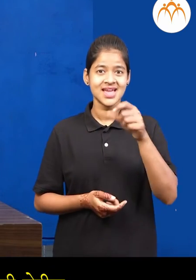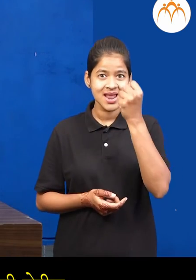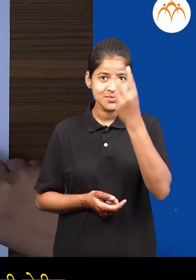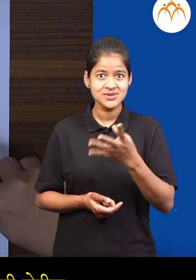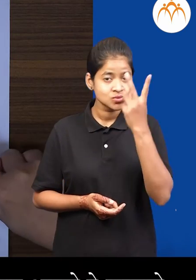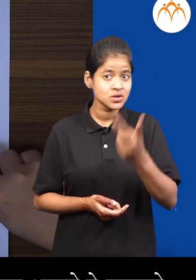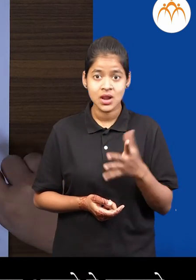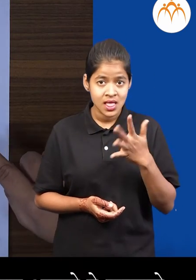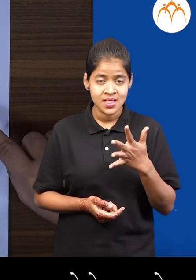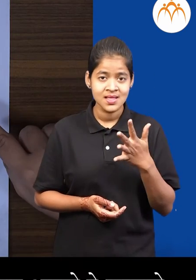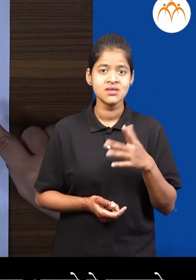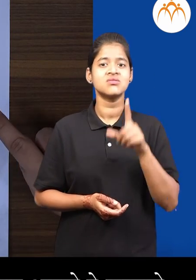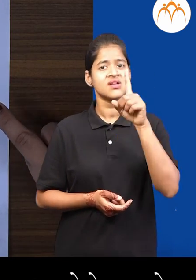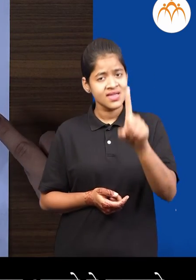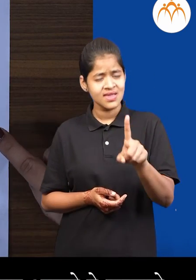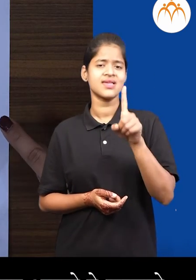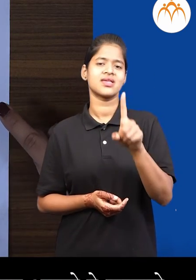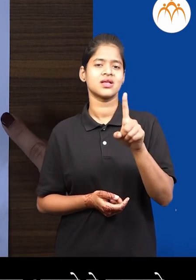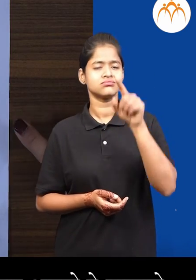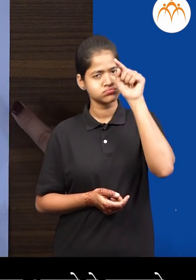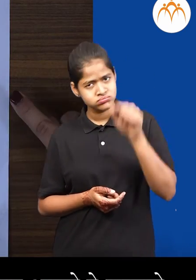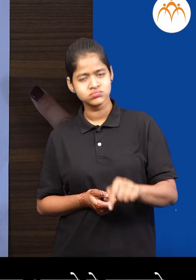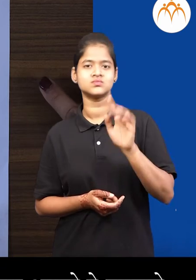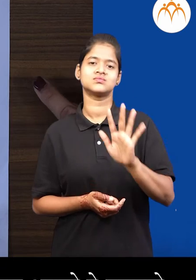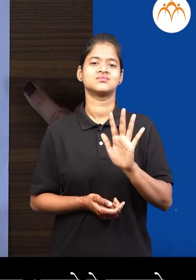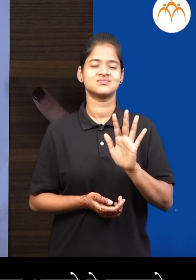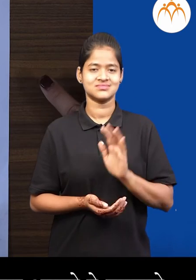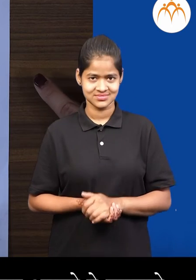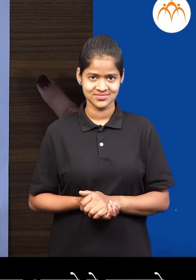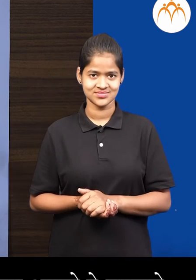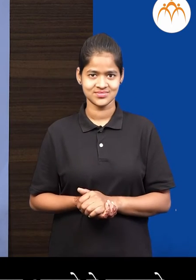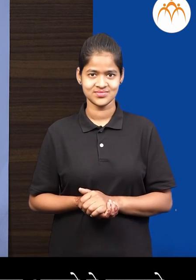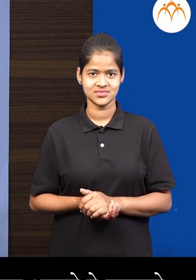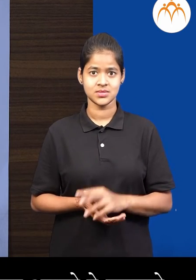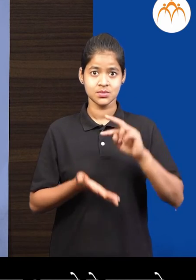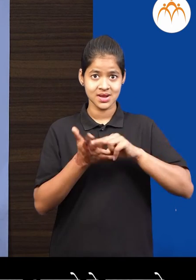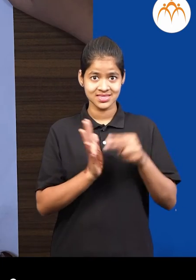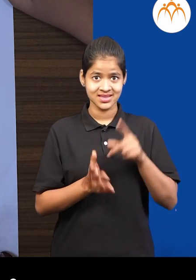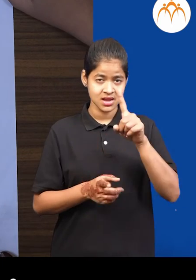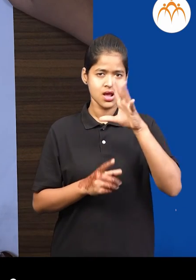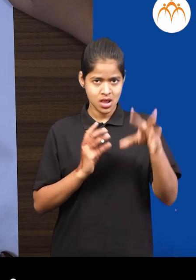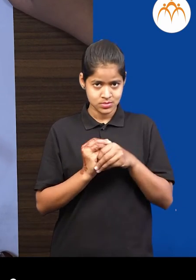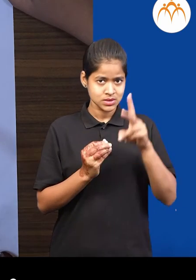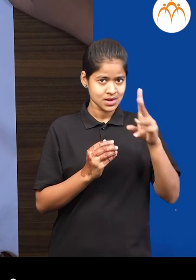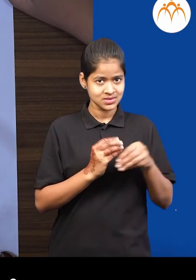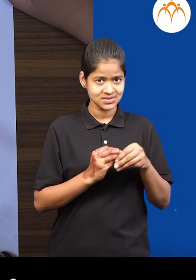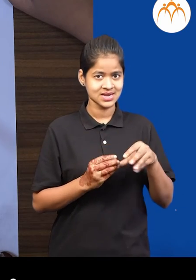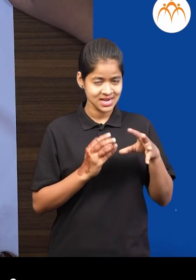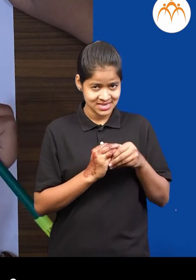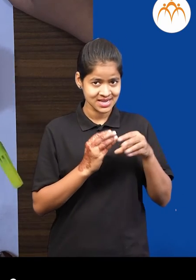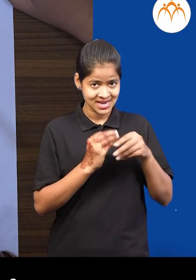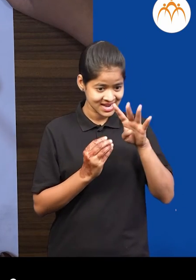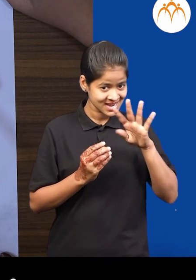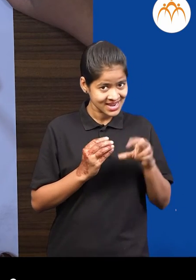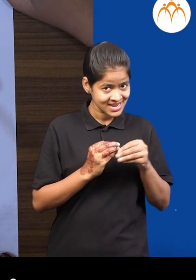अकड़ी बेरीज आपलेला एक ते नो यांचा तिल चड़ता क्रम कसा आसतो हे समझला एक नंतर दोन, तीन,